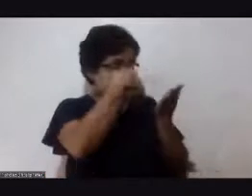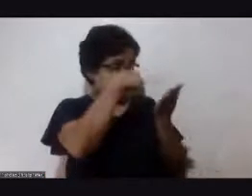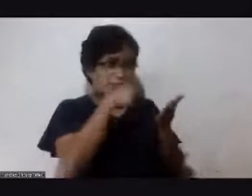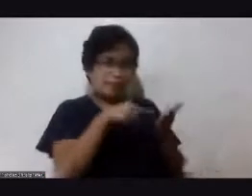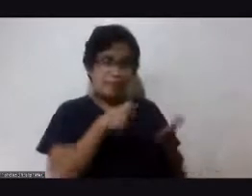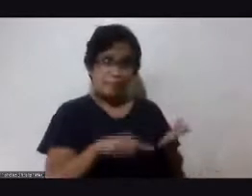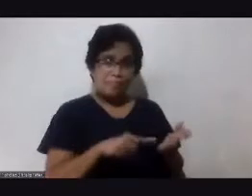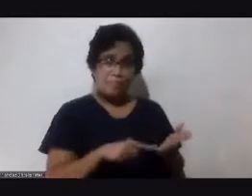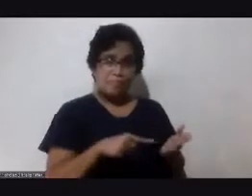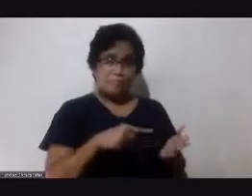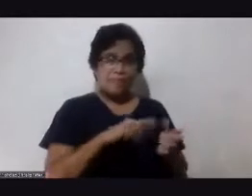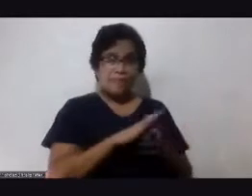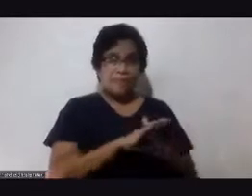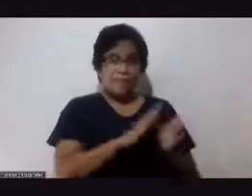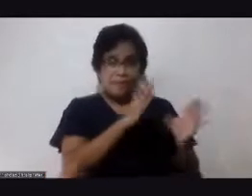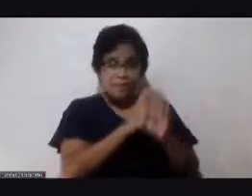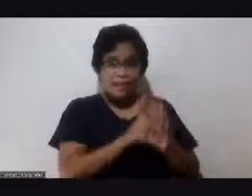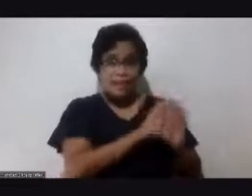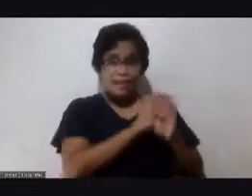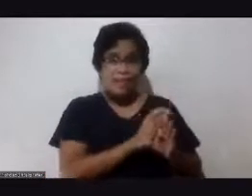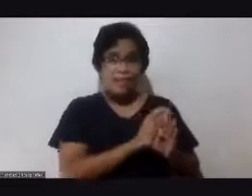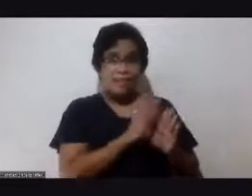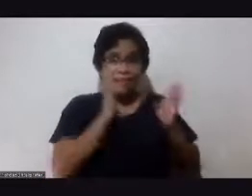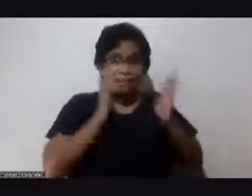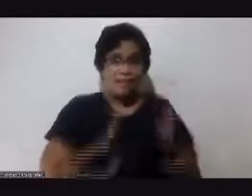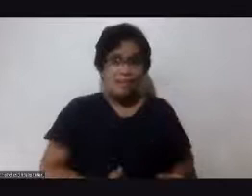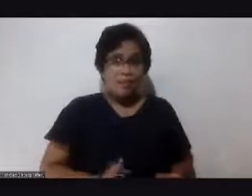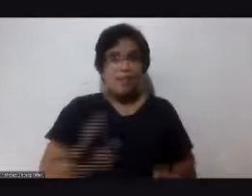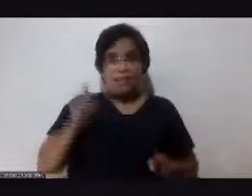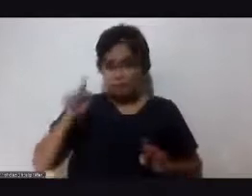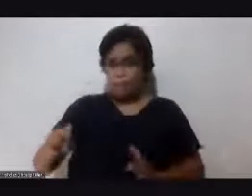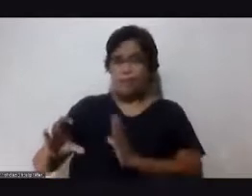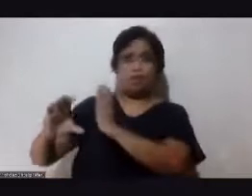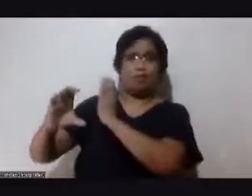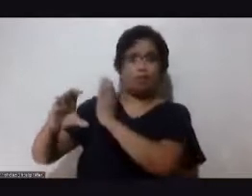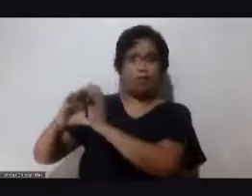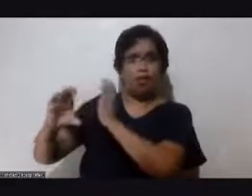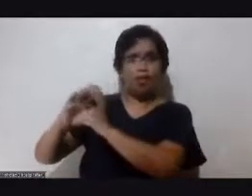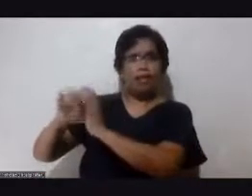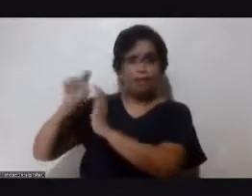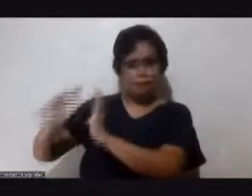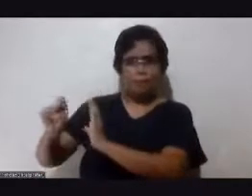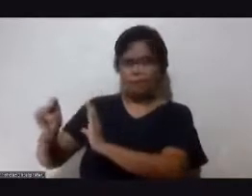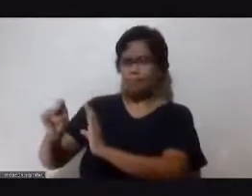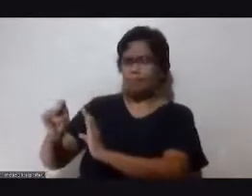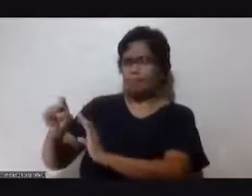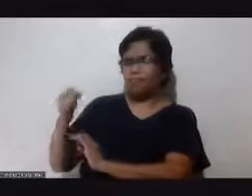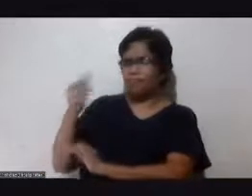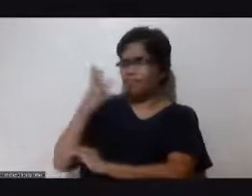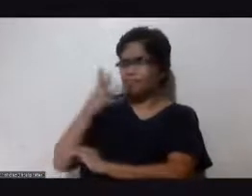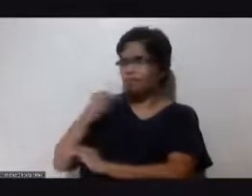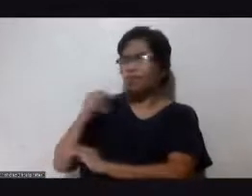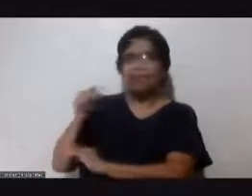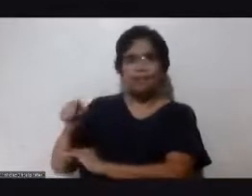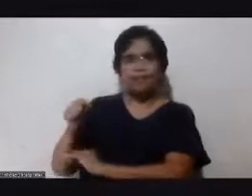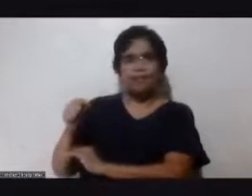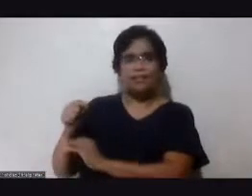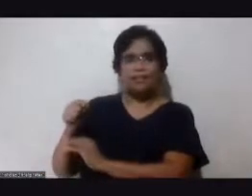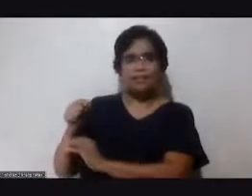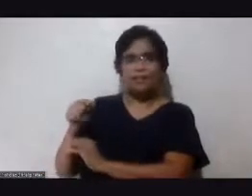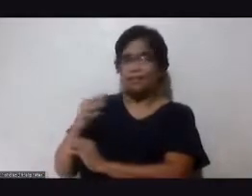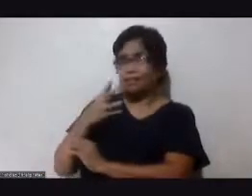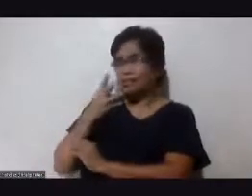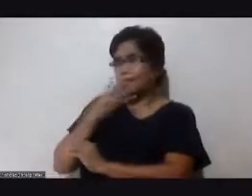natin ang ating katawan pag yung kotse dapat ma-forma kasi sumasalamin yan dun sa may-are